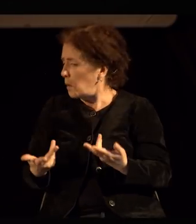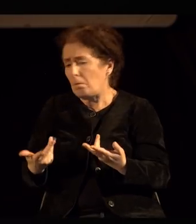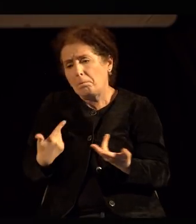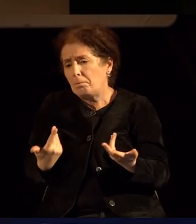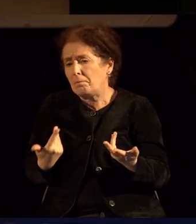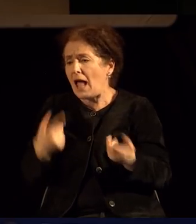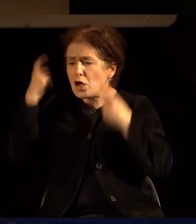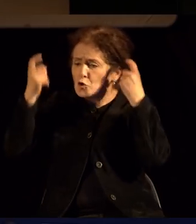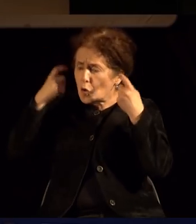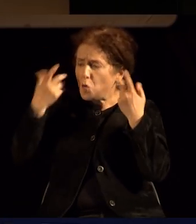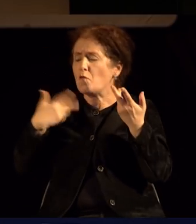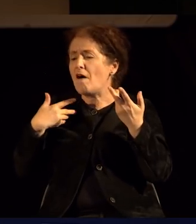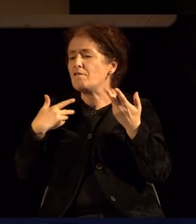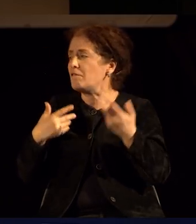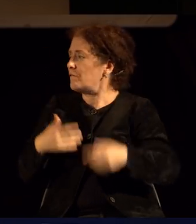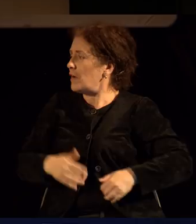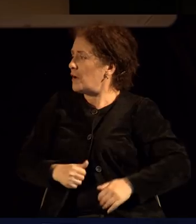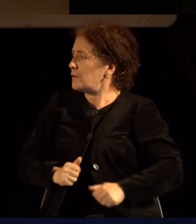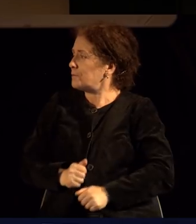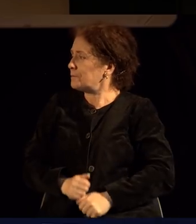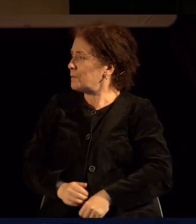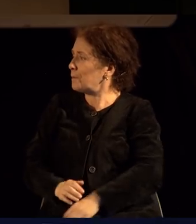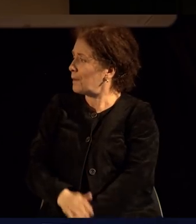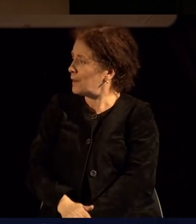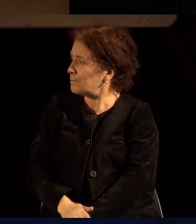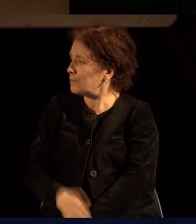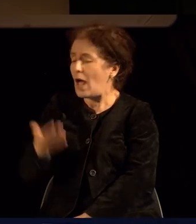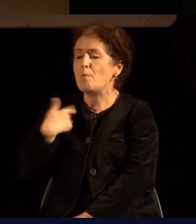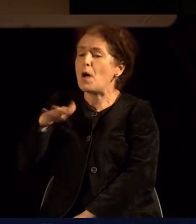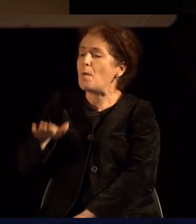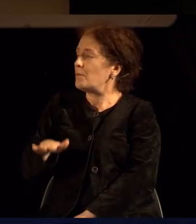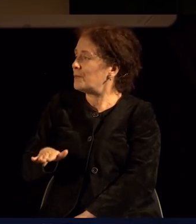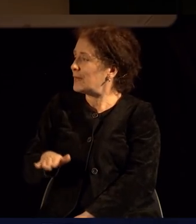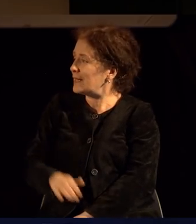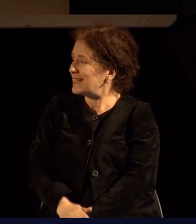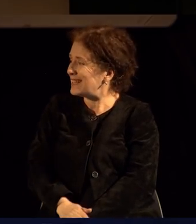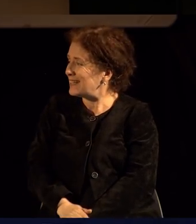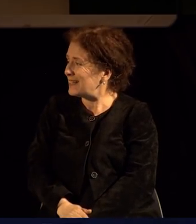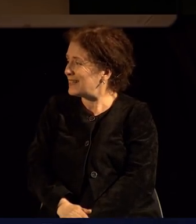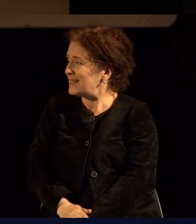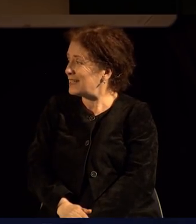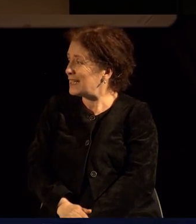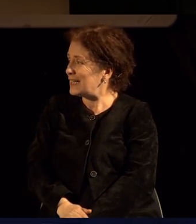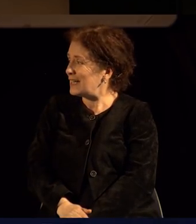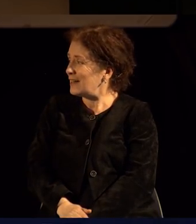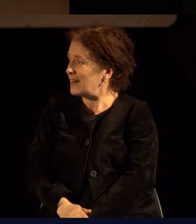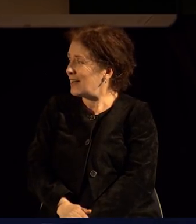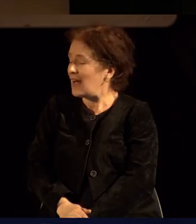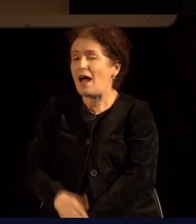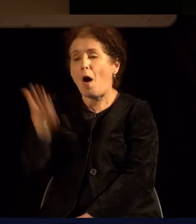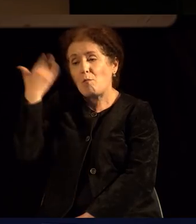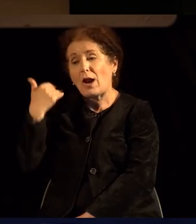нештота, или живеевме во по-малко, така наречено, по